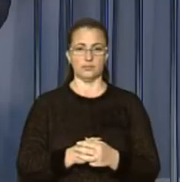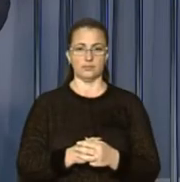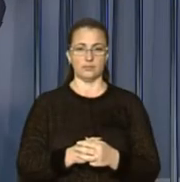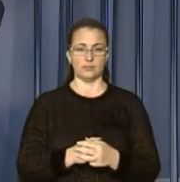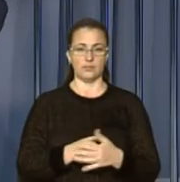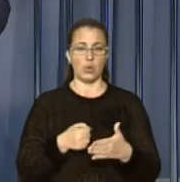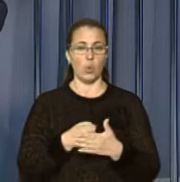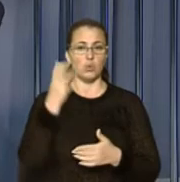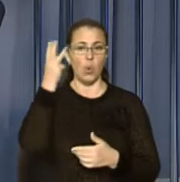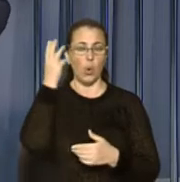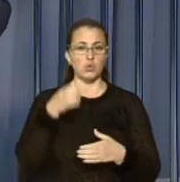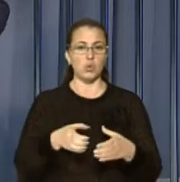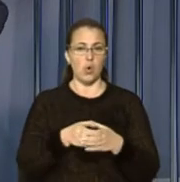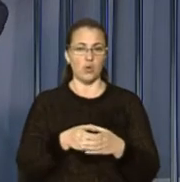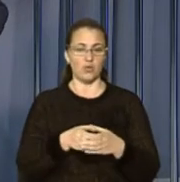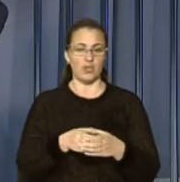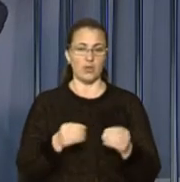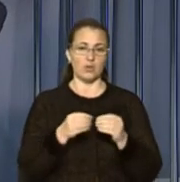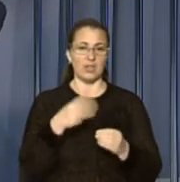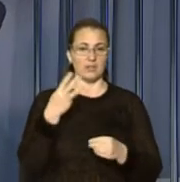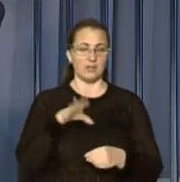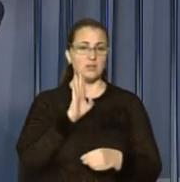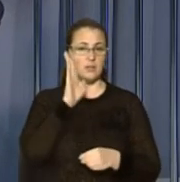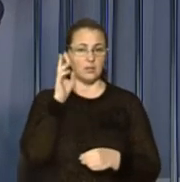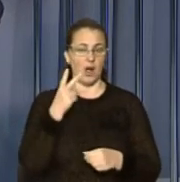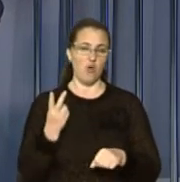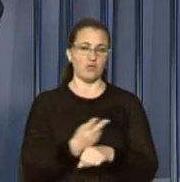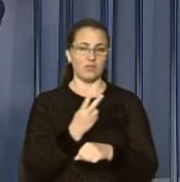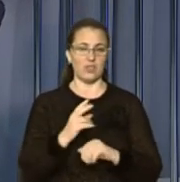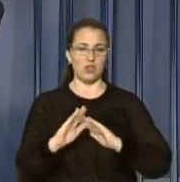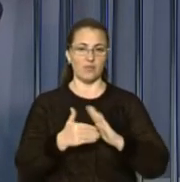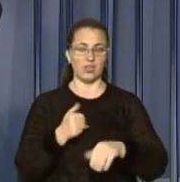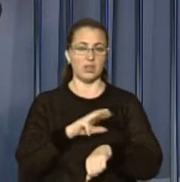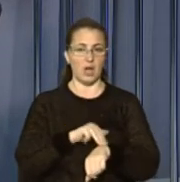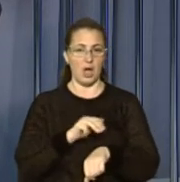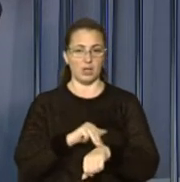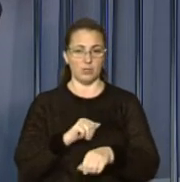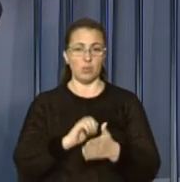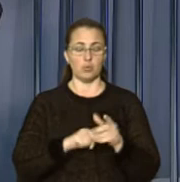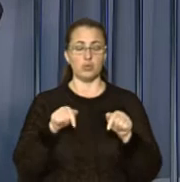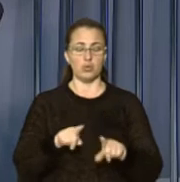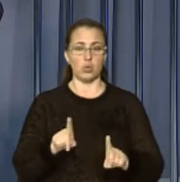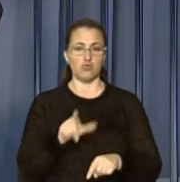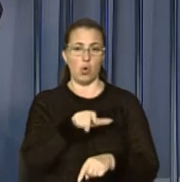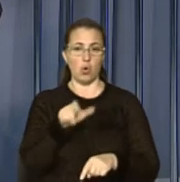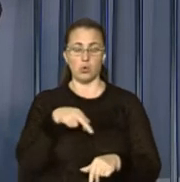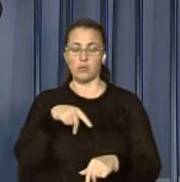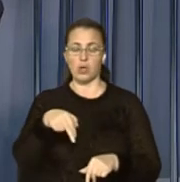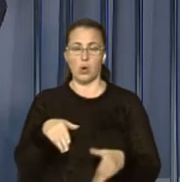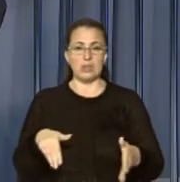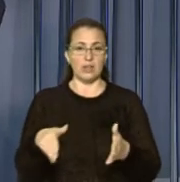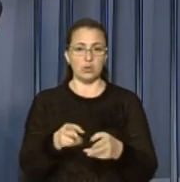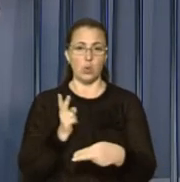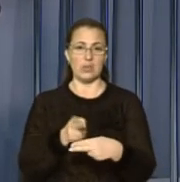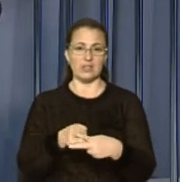До консульського відділу о пів на 11-ту годину ранку двічі викликали наряди поліції через те, що люди виходили на дорогу і